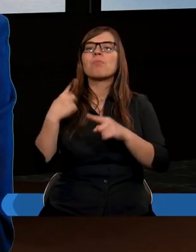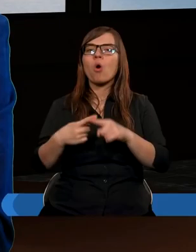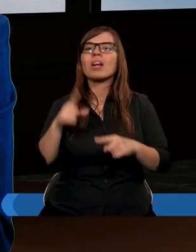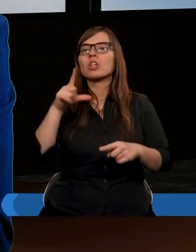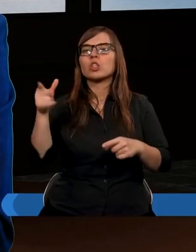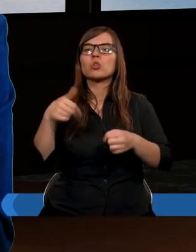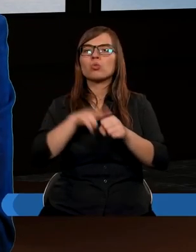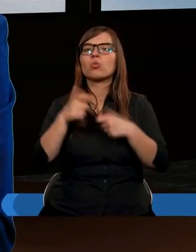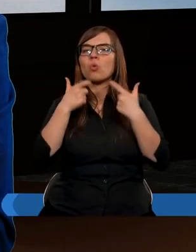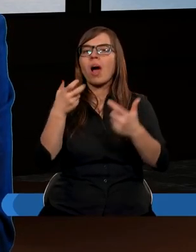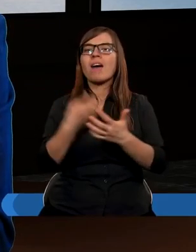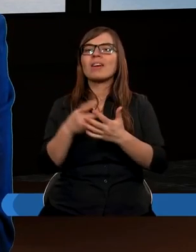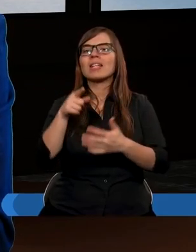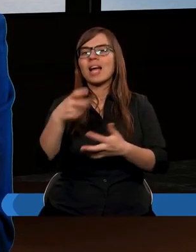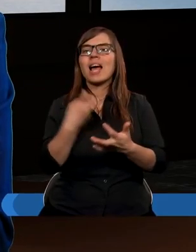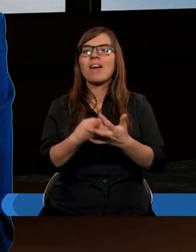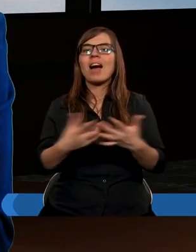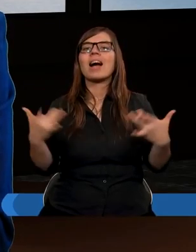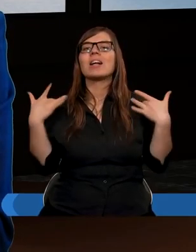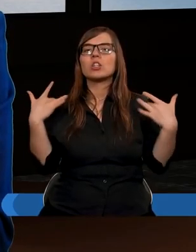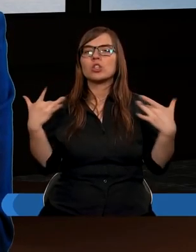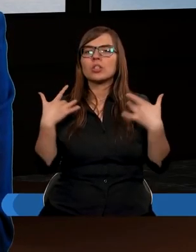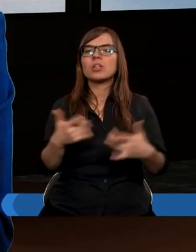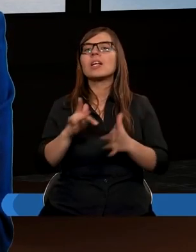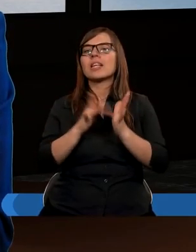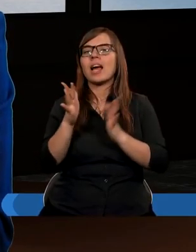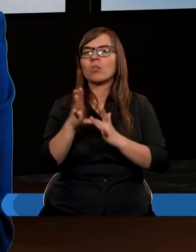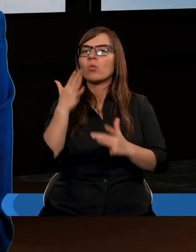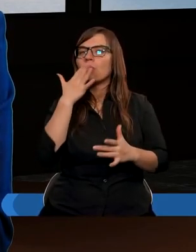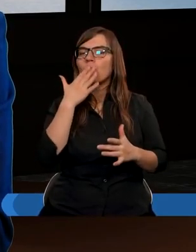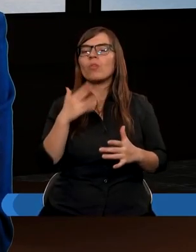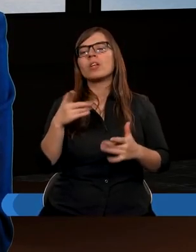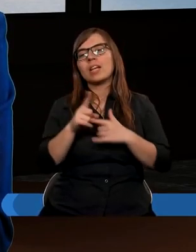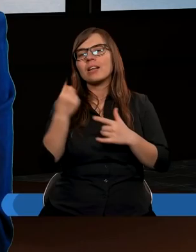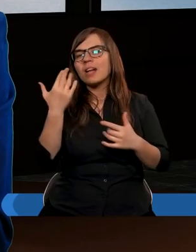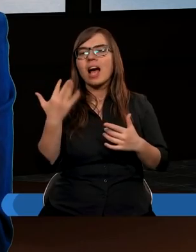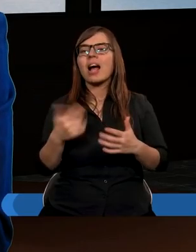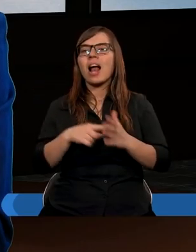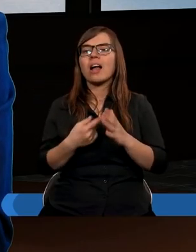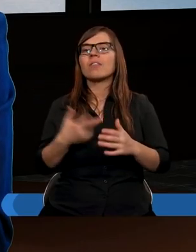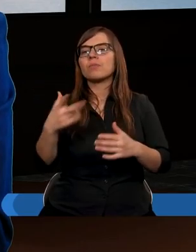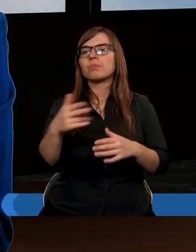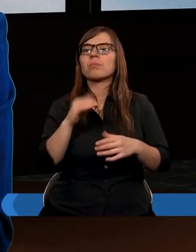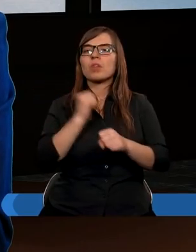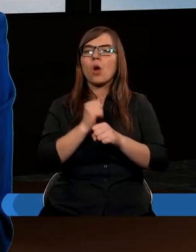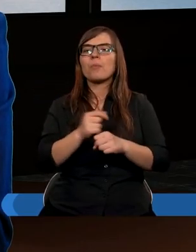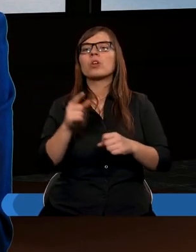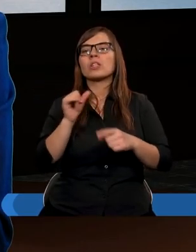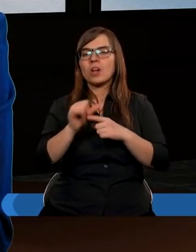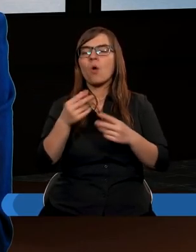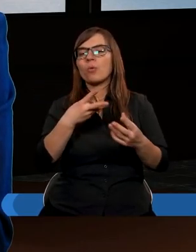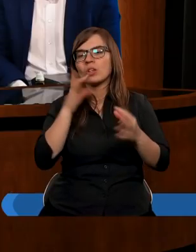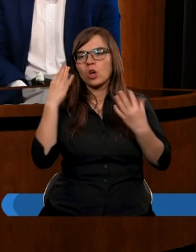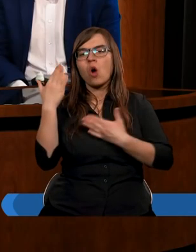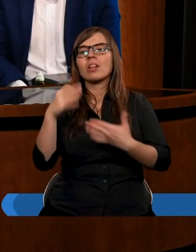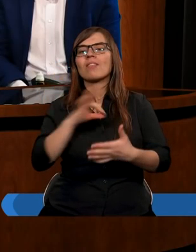którzy głoszą Ewangelię z tej Ewangelii żyli. Jezus mówił też nieraz, że godzin jest robotnik swojej zapłaty.